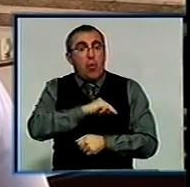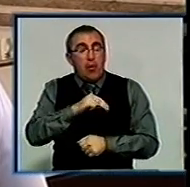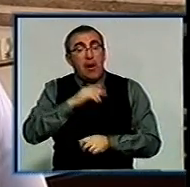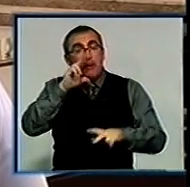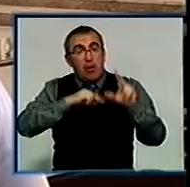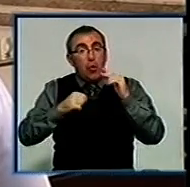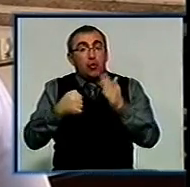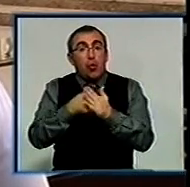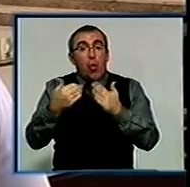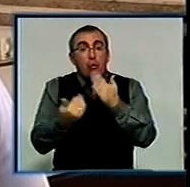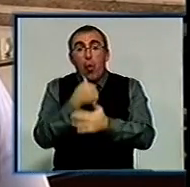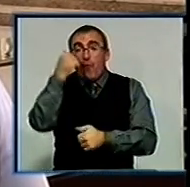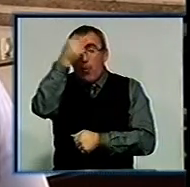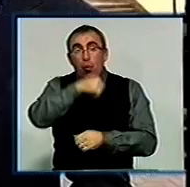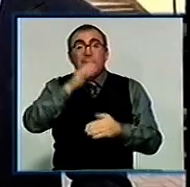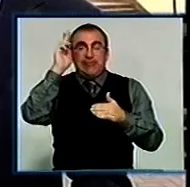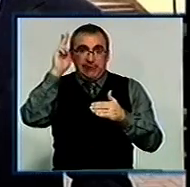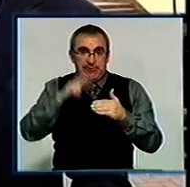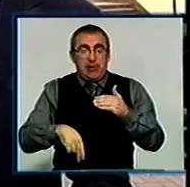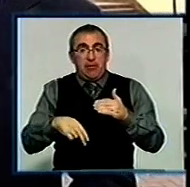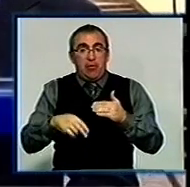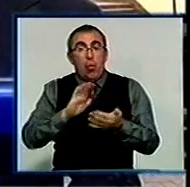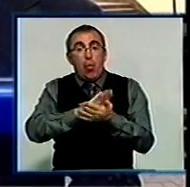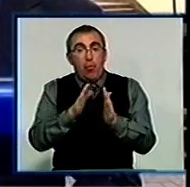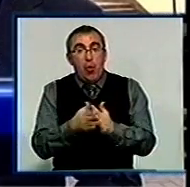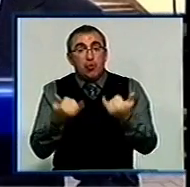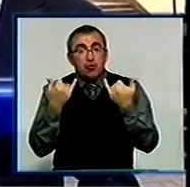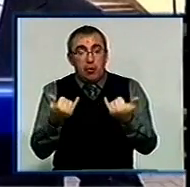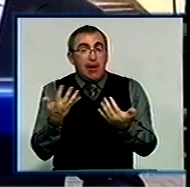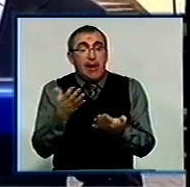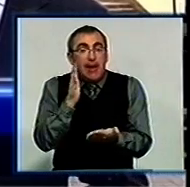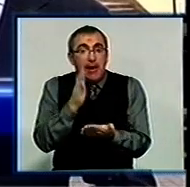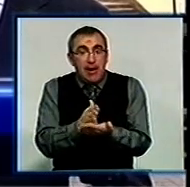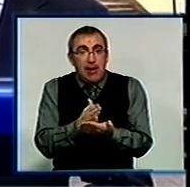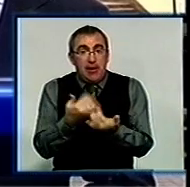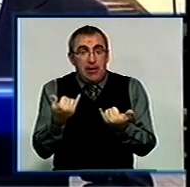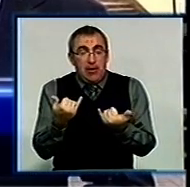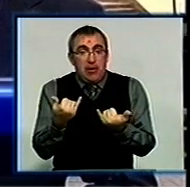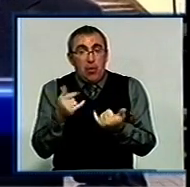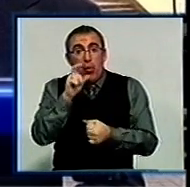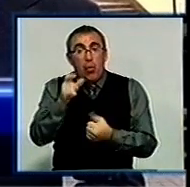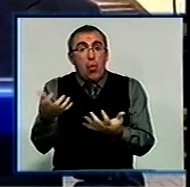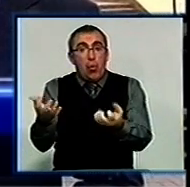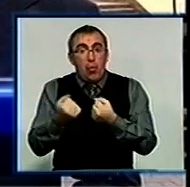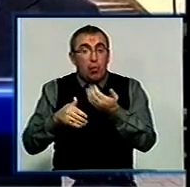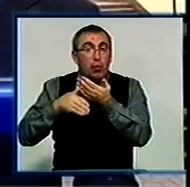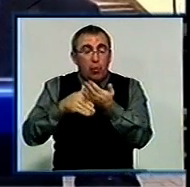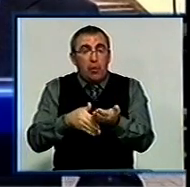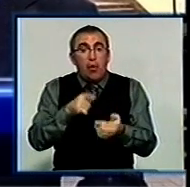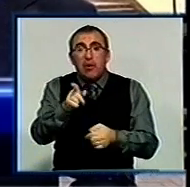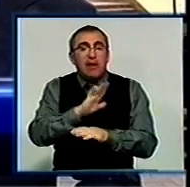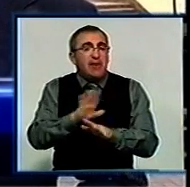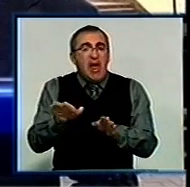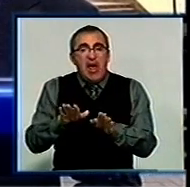Надіємося до нового року їх закінчити. Умови сьогоднішні, які є, в яких сьогодні люди отримують цю допомогу, вони не